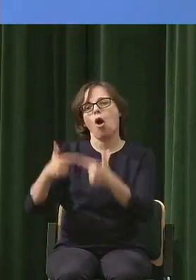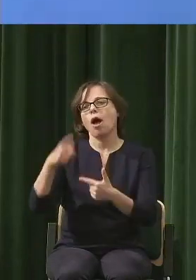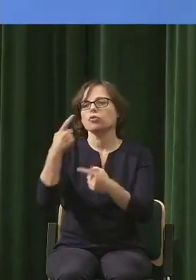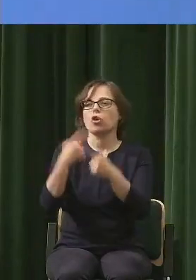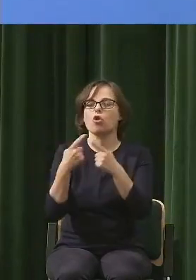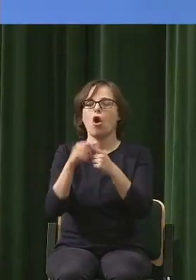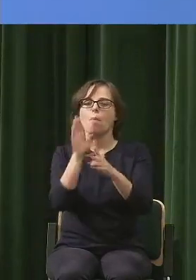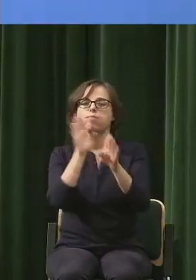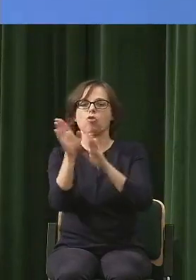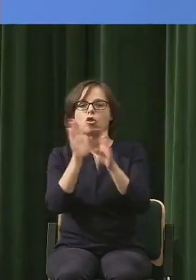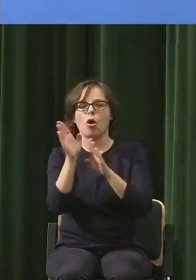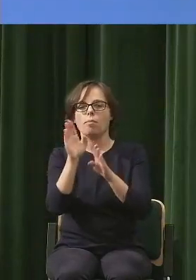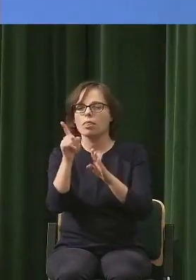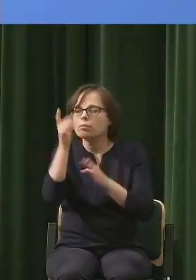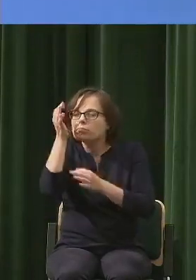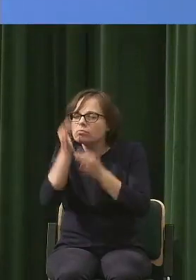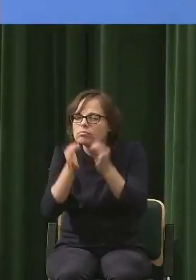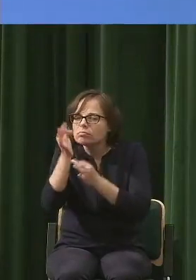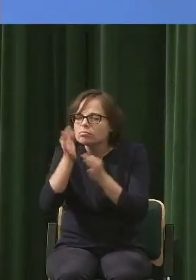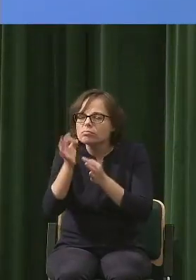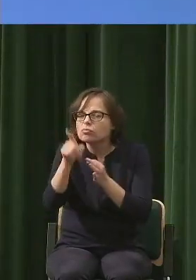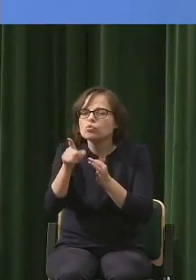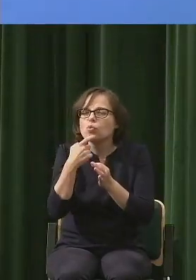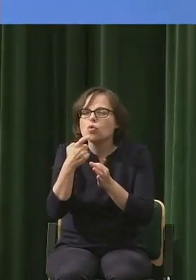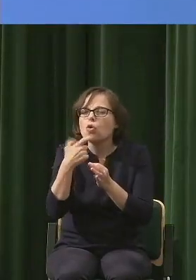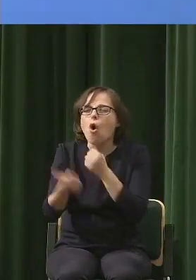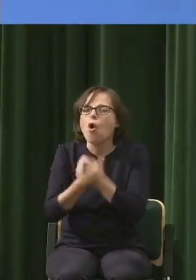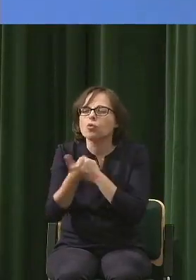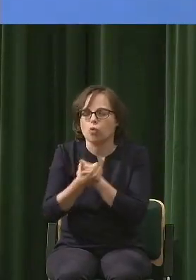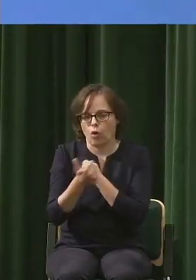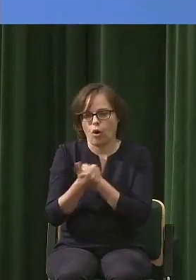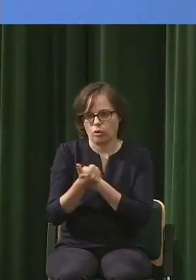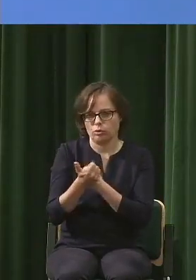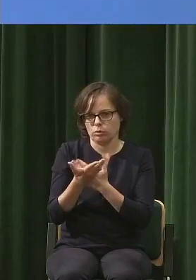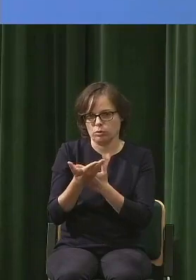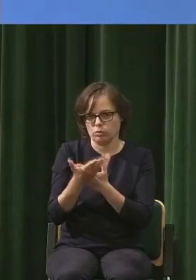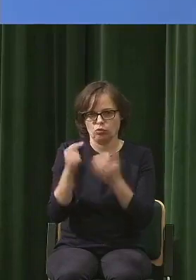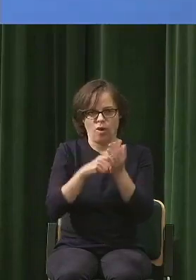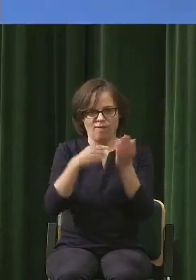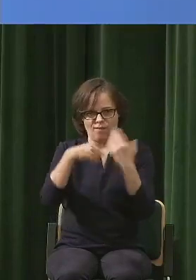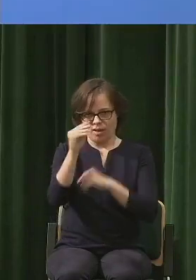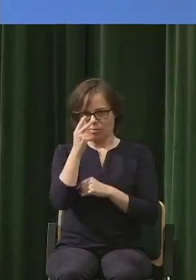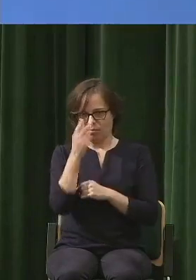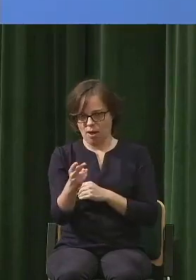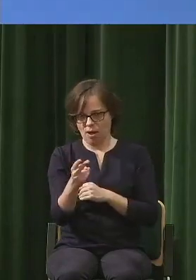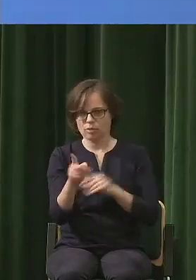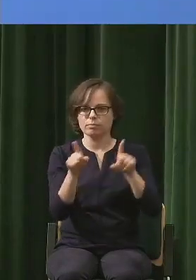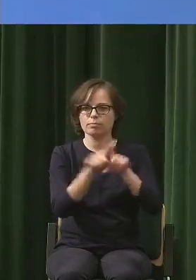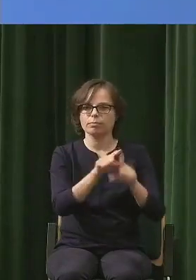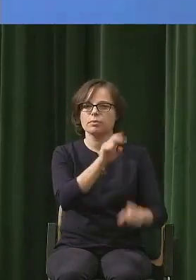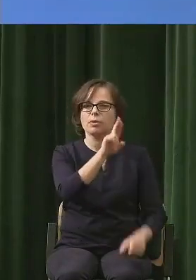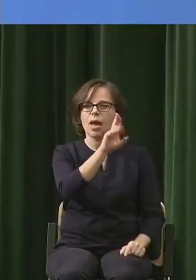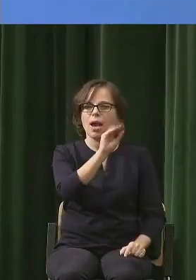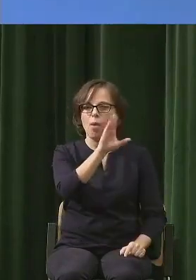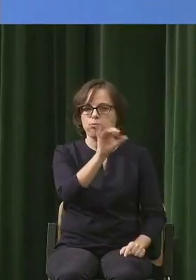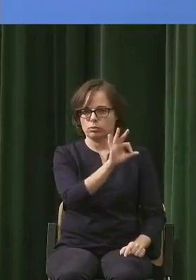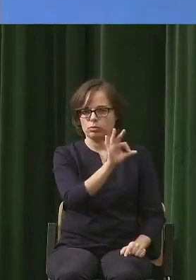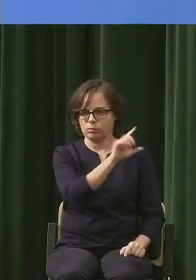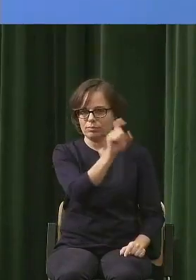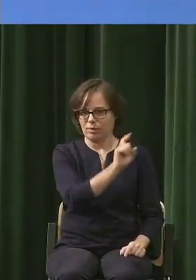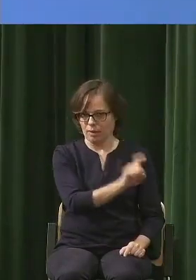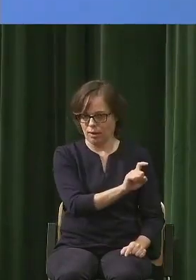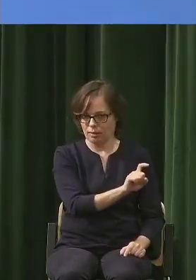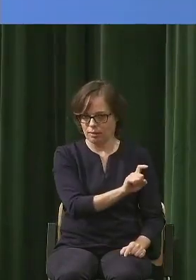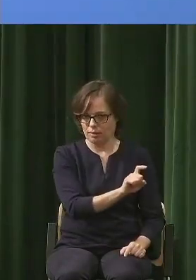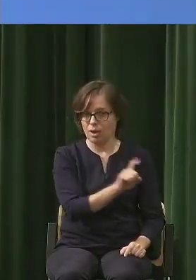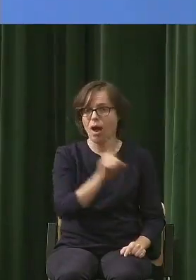rozwiązania, o czym mówił autor. i tu nawiązuje do poprzednika, zamiast dać